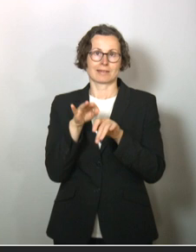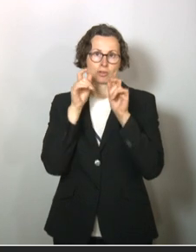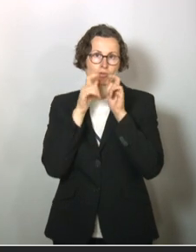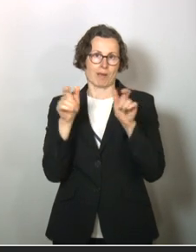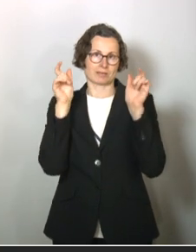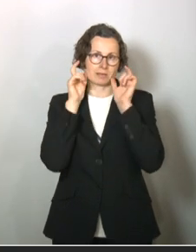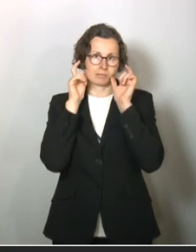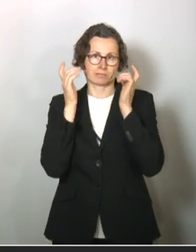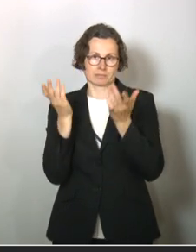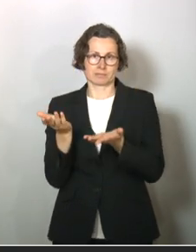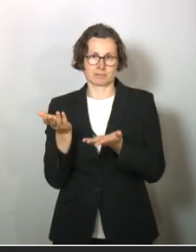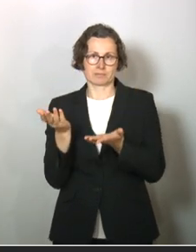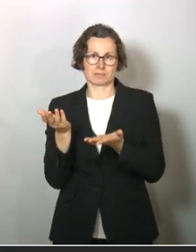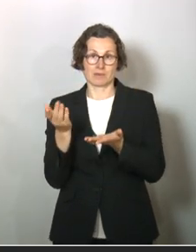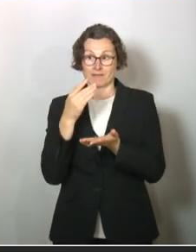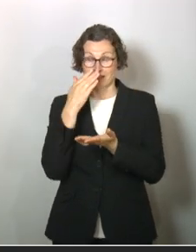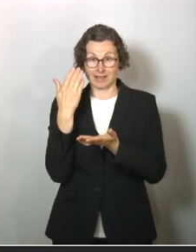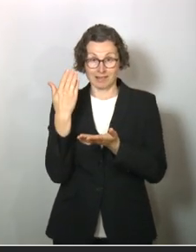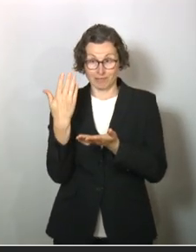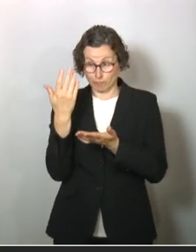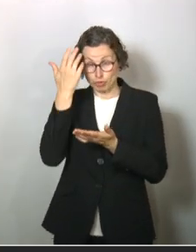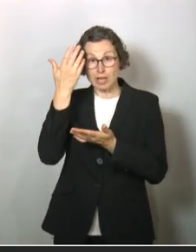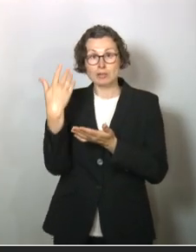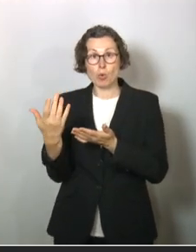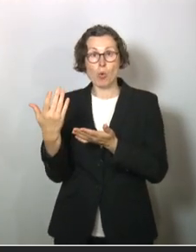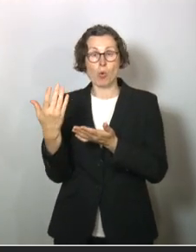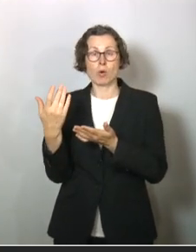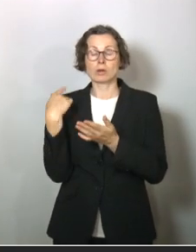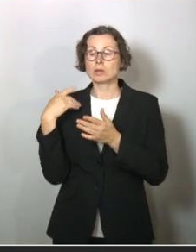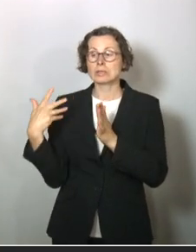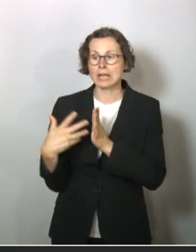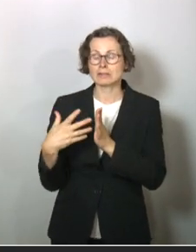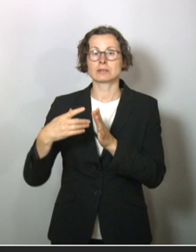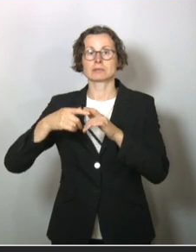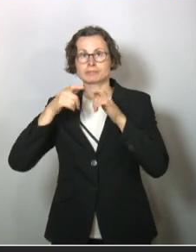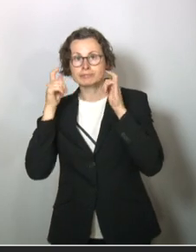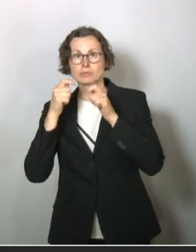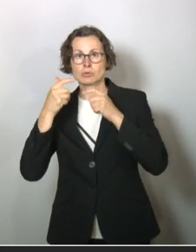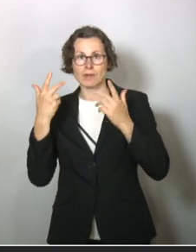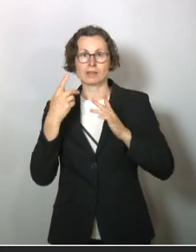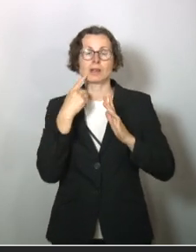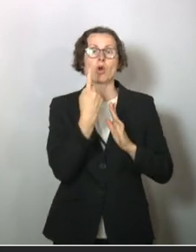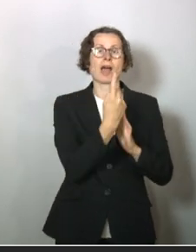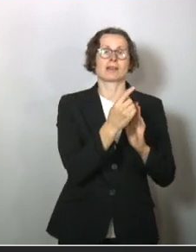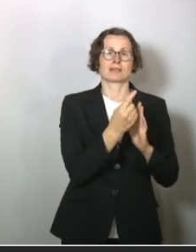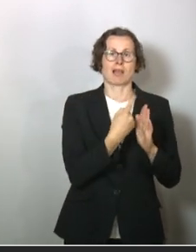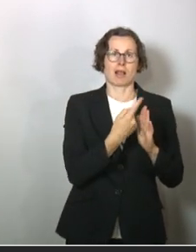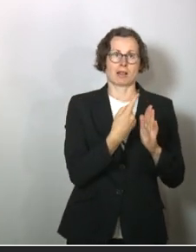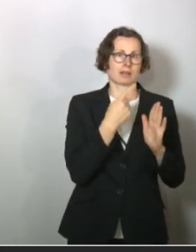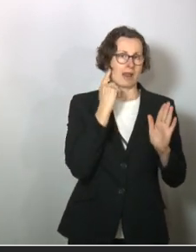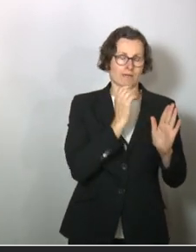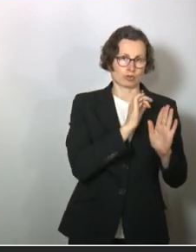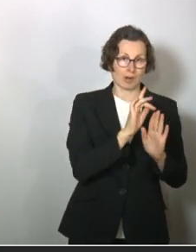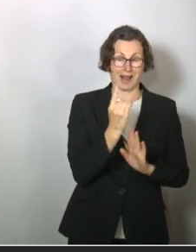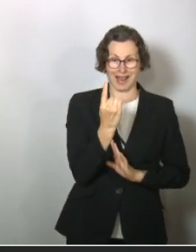waren. Wenn das gewesen wäre, wir haben um noch ein Datum, ich will sie nicht mit Zahlen nerven, ein Prozent der